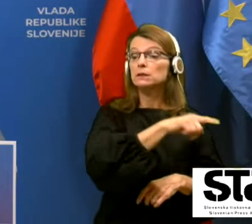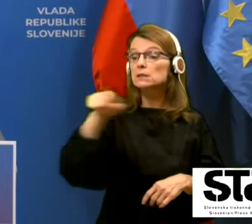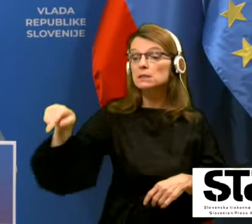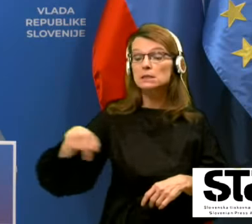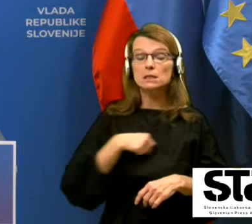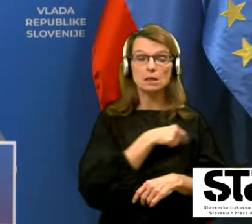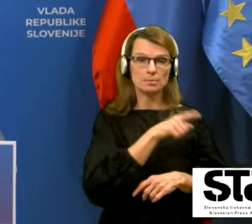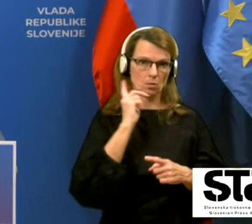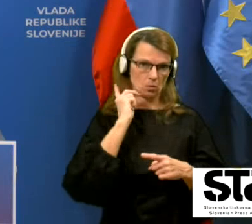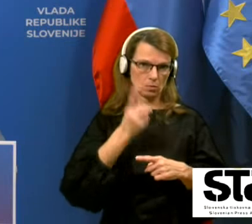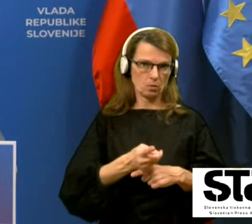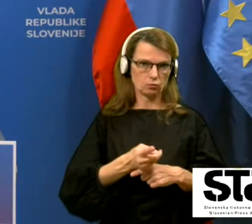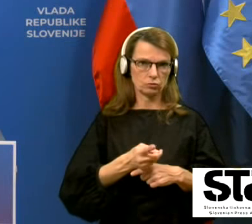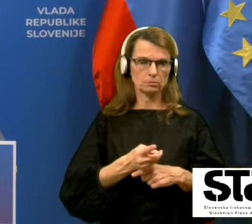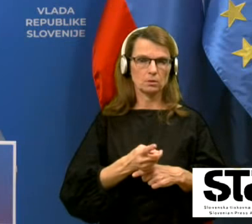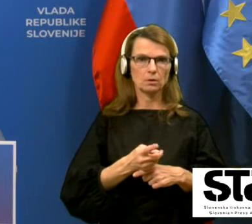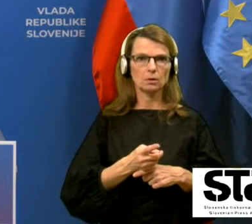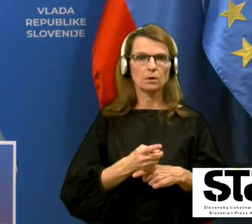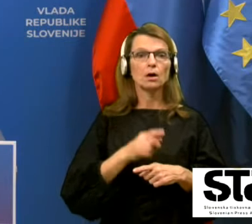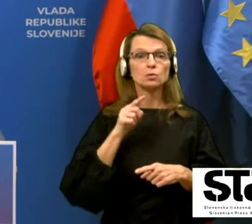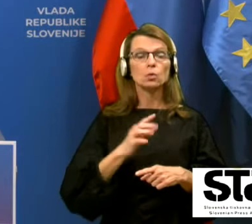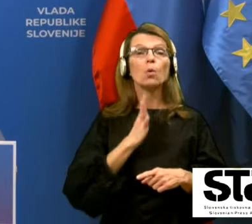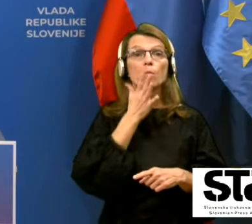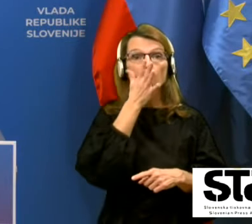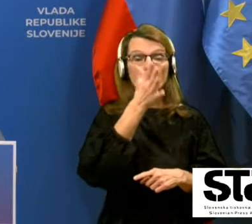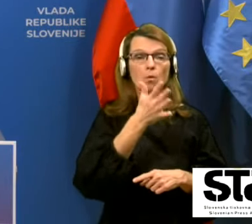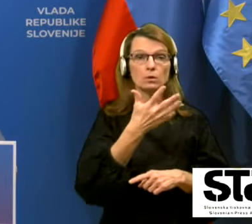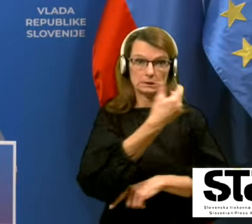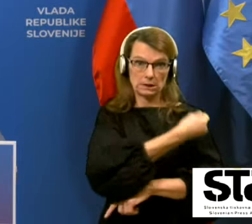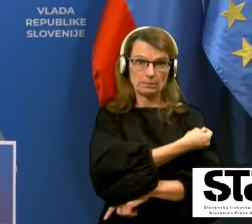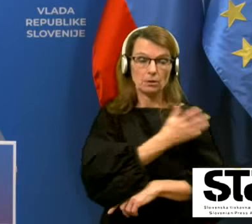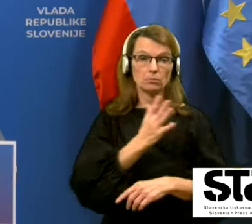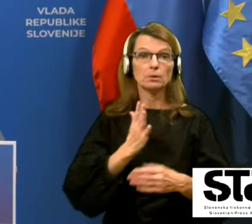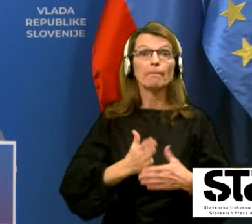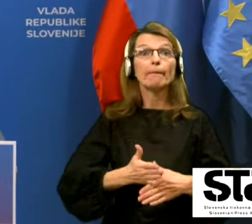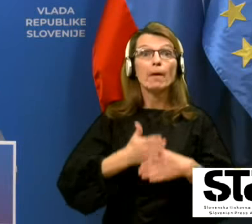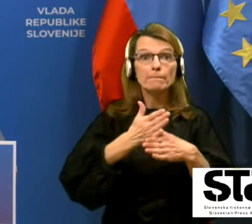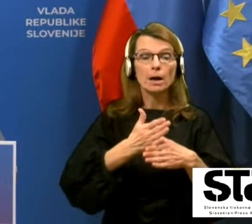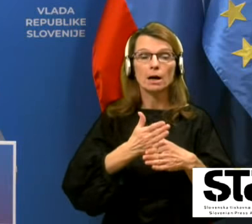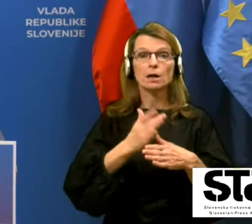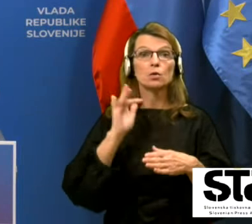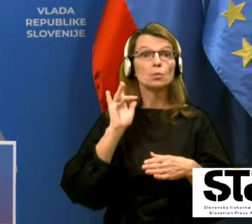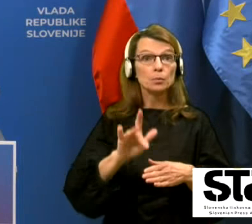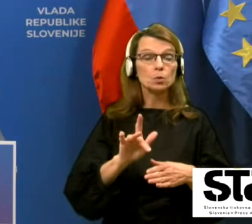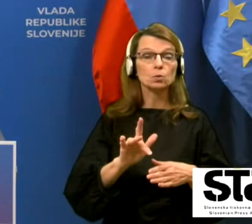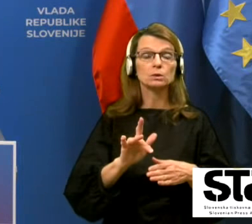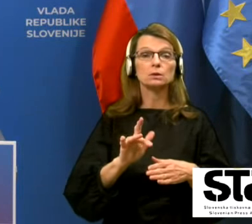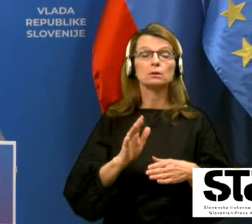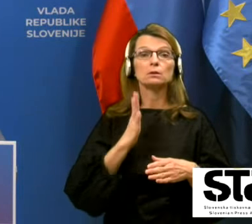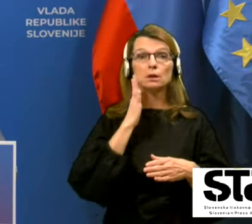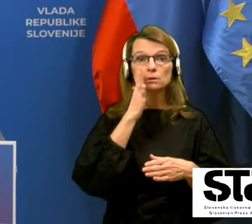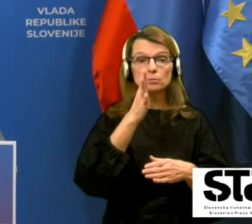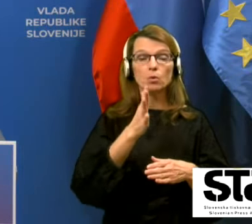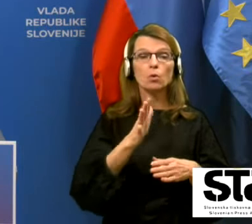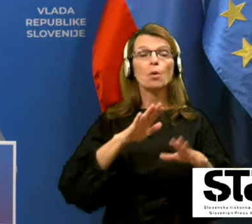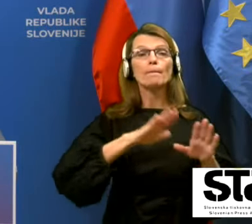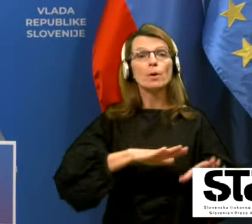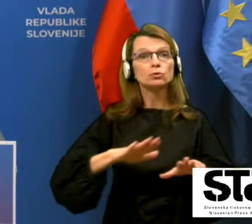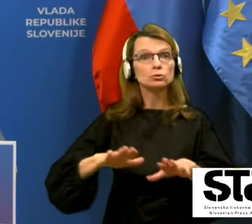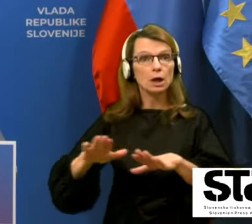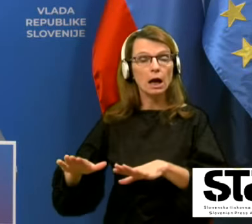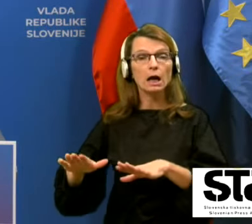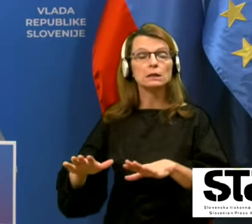to cepljenje bo pomagalo pri tem, da se bodo počasi